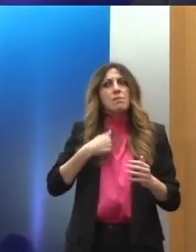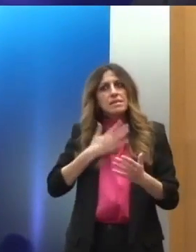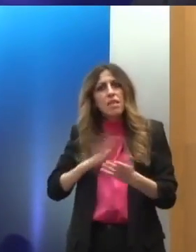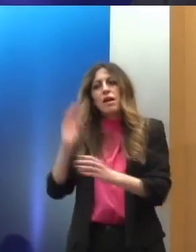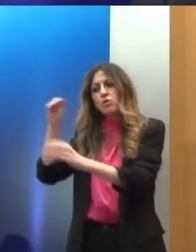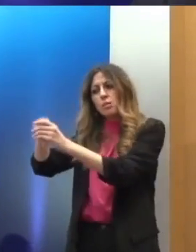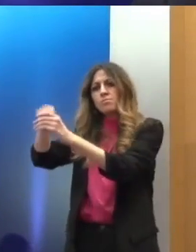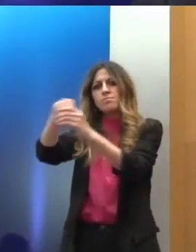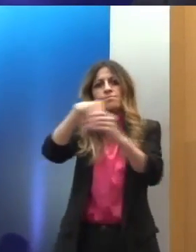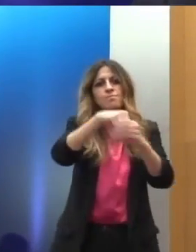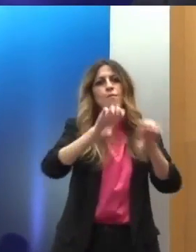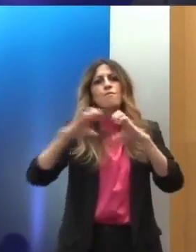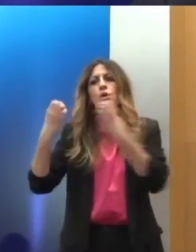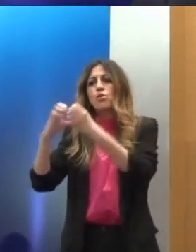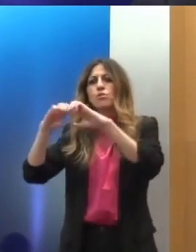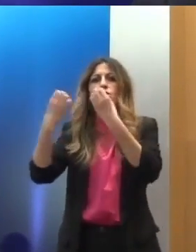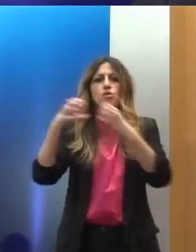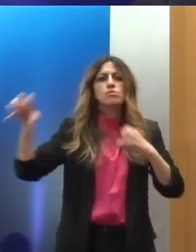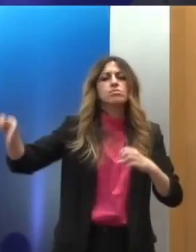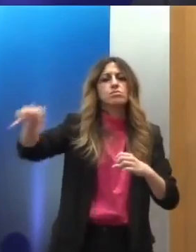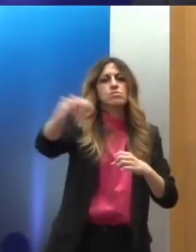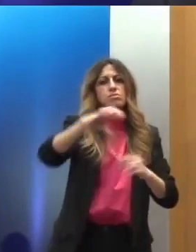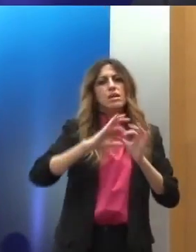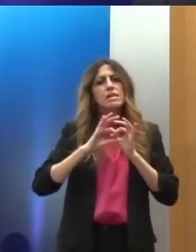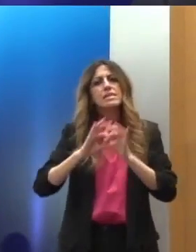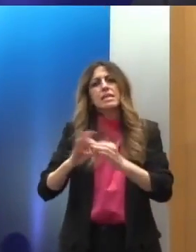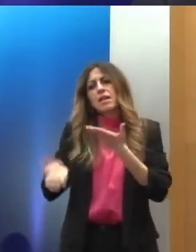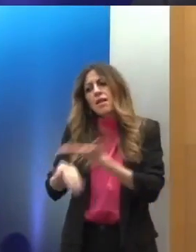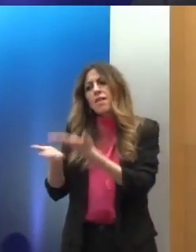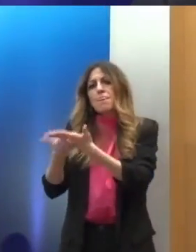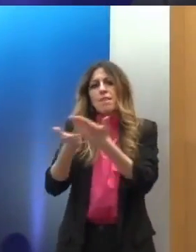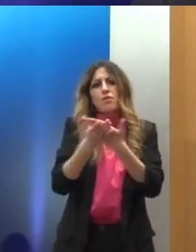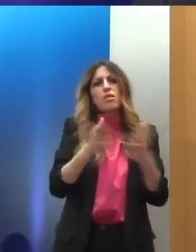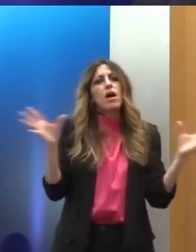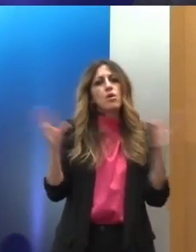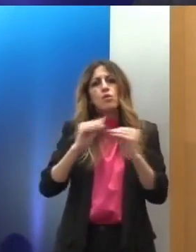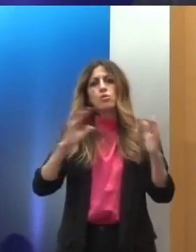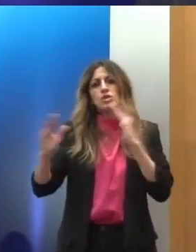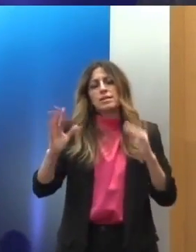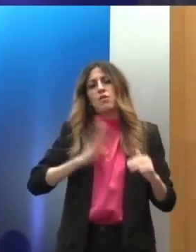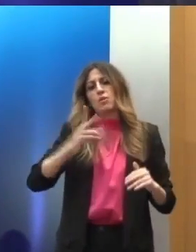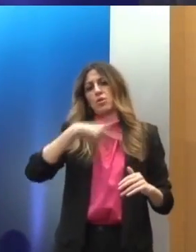λιθαράκι της για την συνεχή και αποτελεσματική προστασία των ανθρωπίνων δικαιωμάτων. Σας ευχαριστώ πολύ.